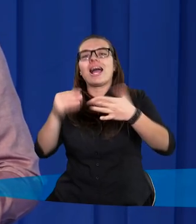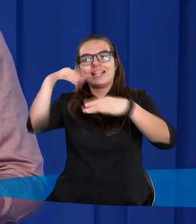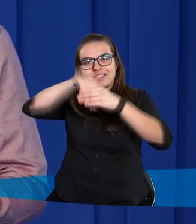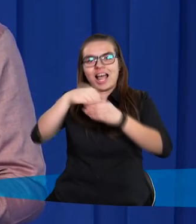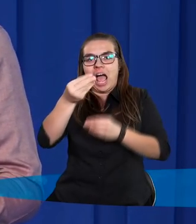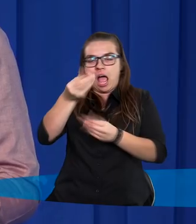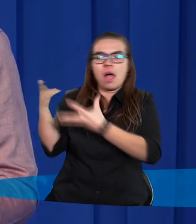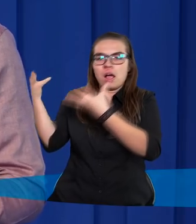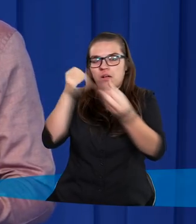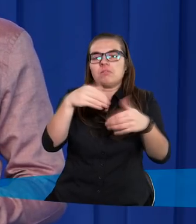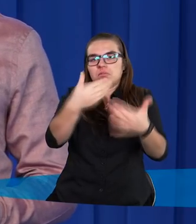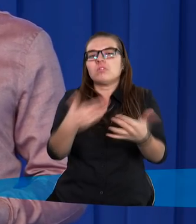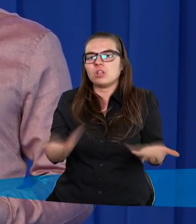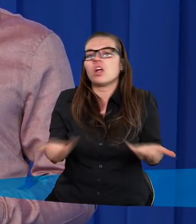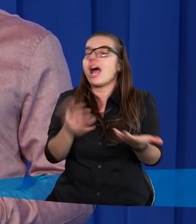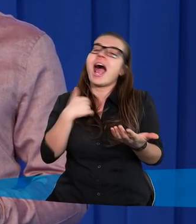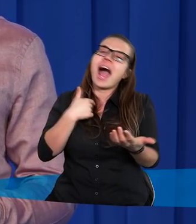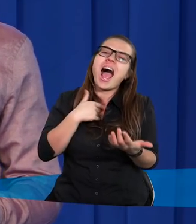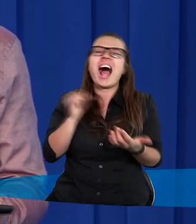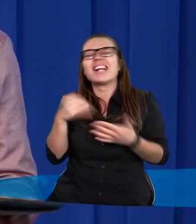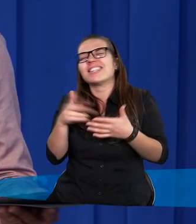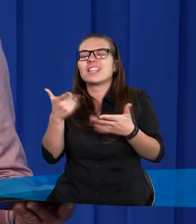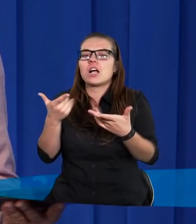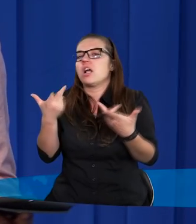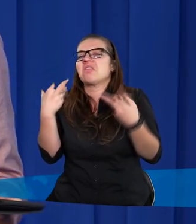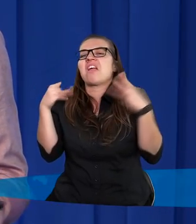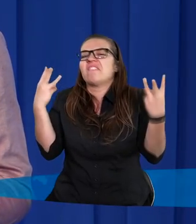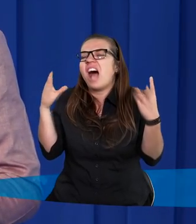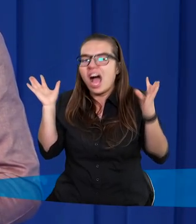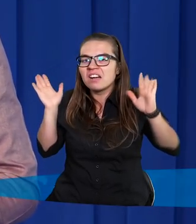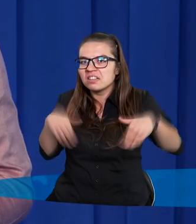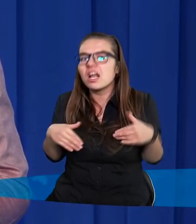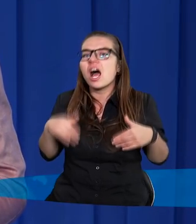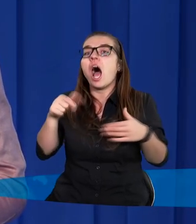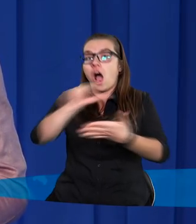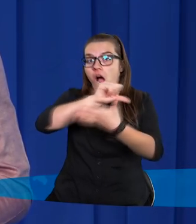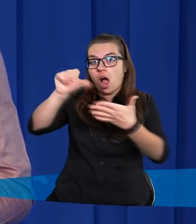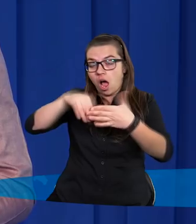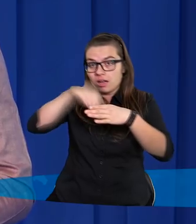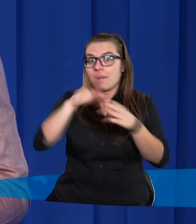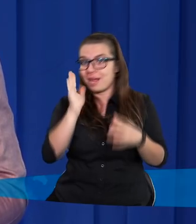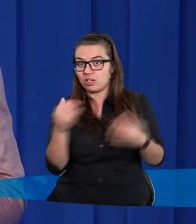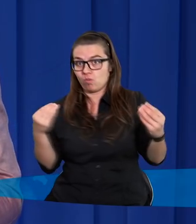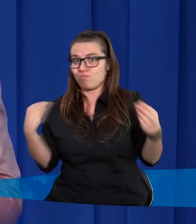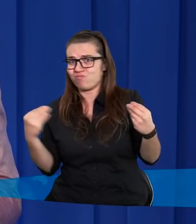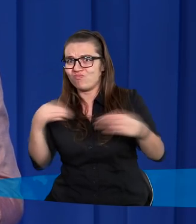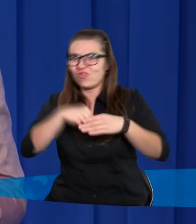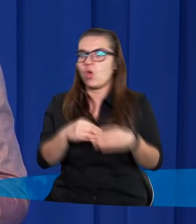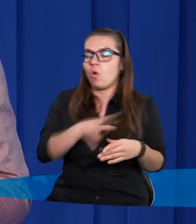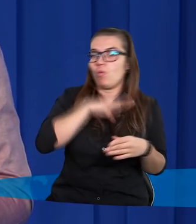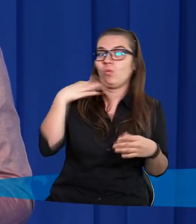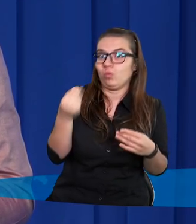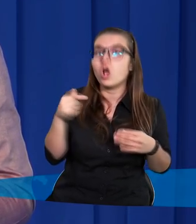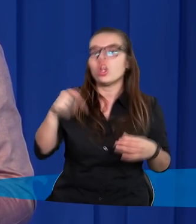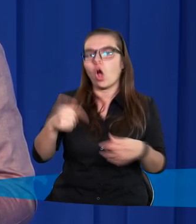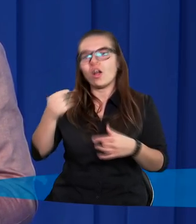to nie ma znaczenia, jak przeżyłem tydzień, miesiąc, rok, może całe życie, jak koperta będzie dobra, to jakoś się to z Panem